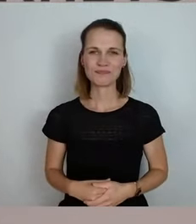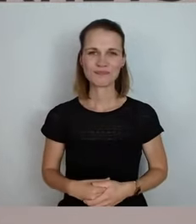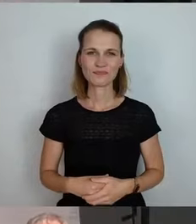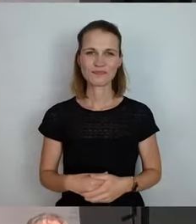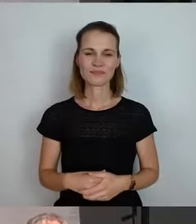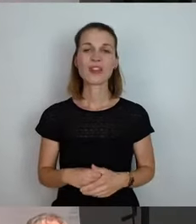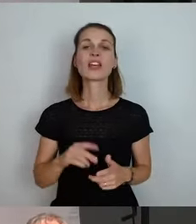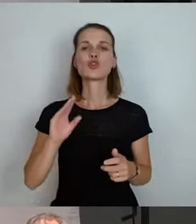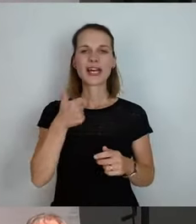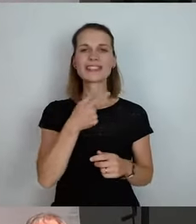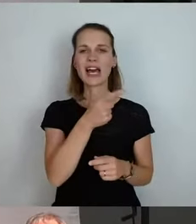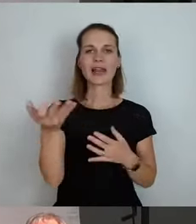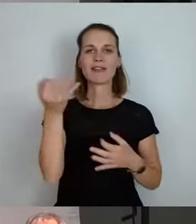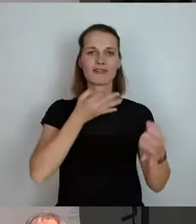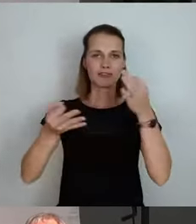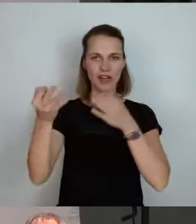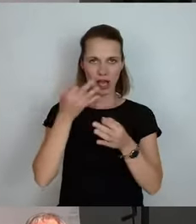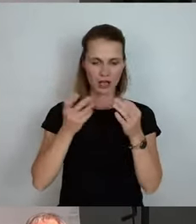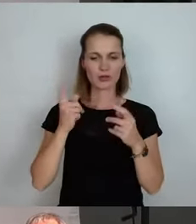Schröder.